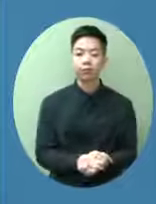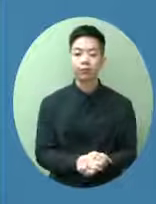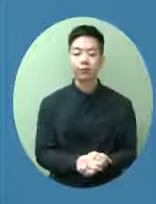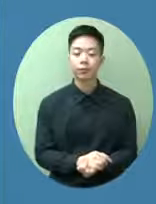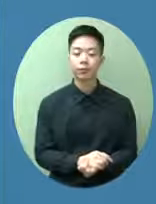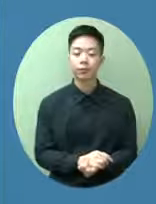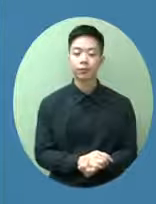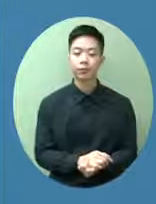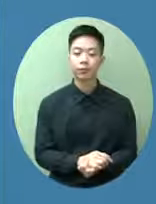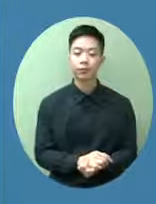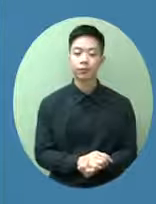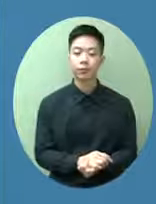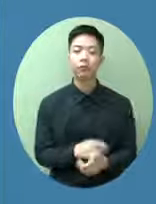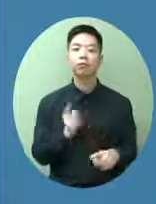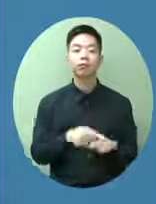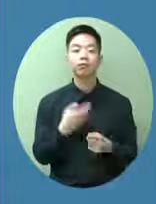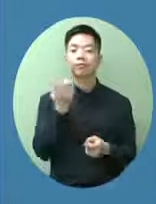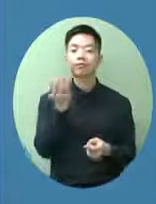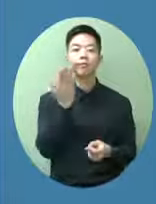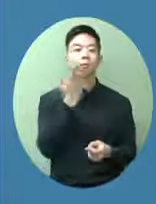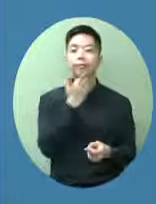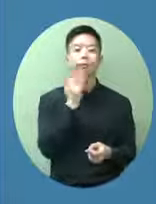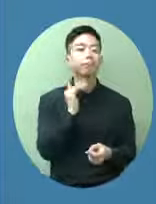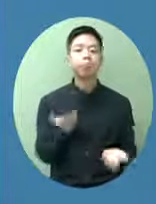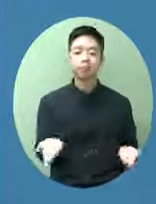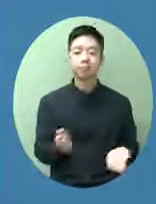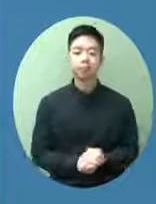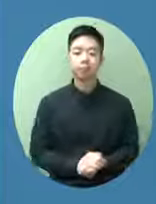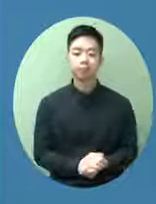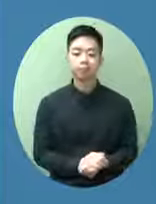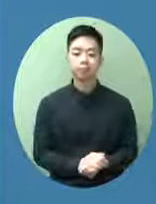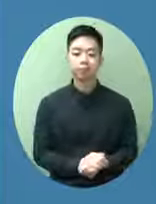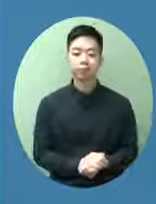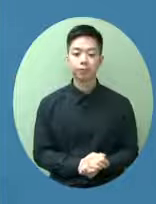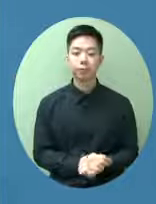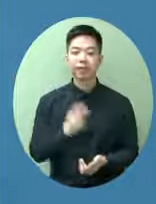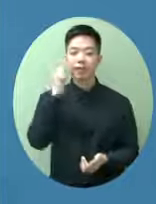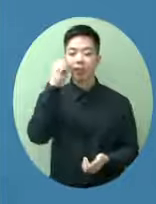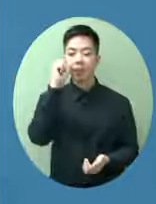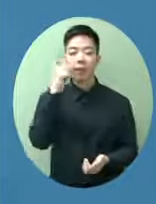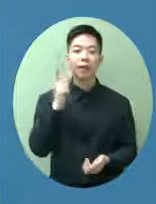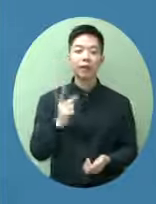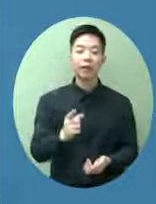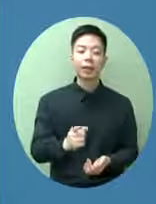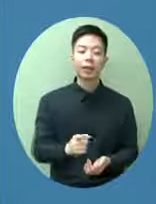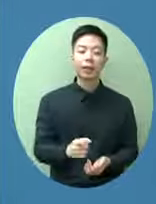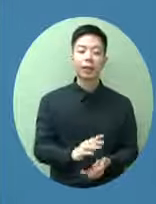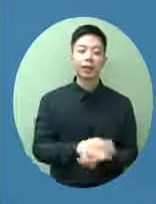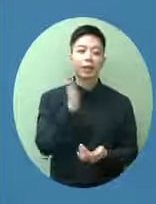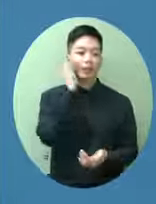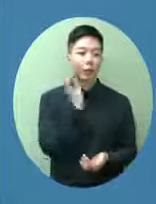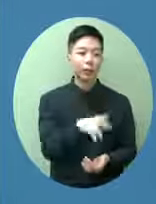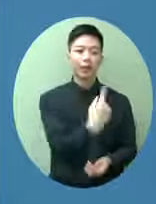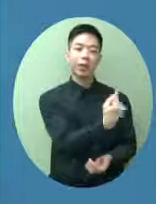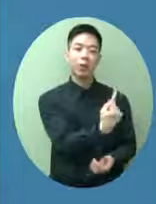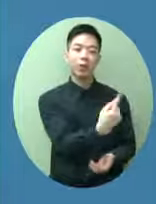這是一個現實的安排所以不是說我們特意不去找酒店或者有些酒店說我都想做不過政府